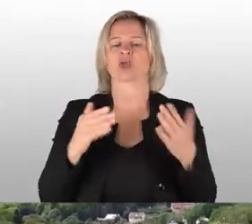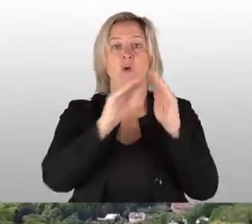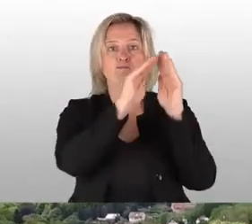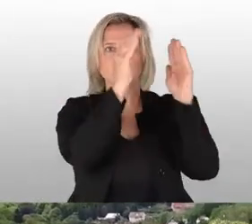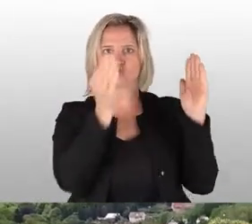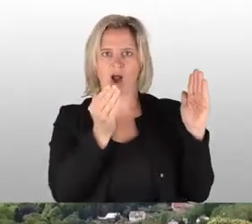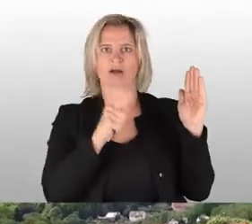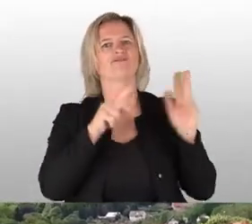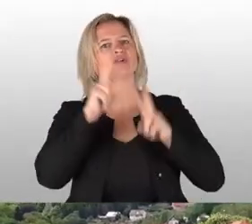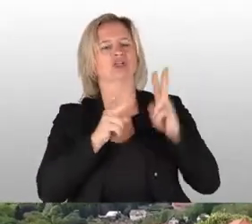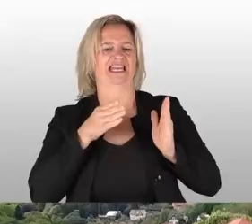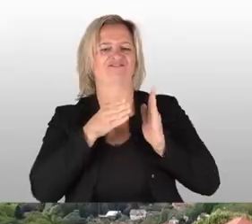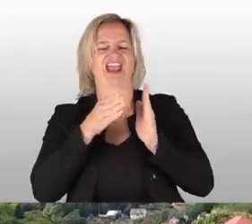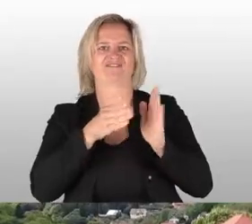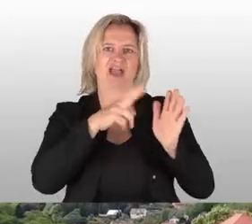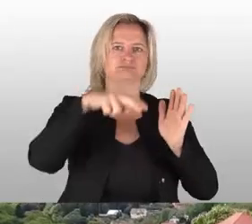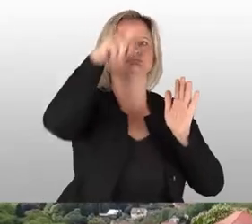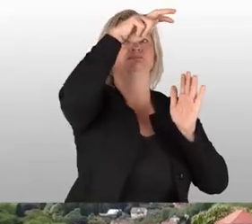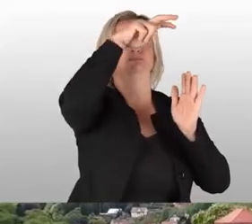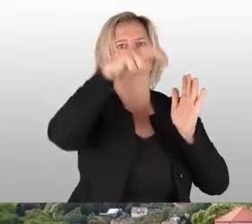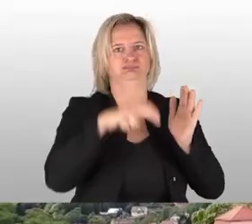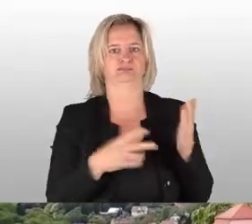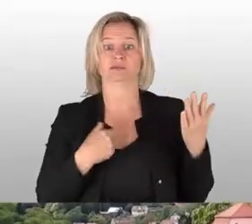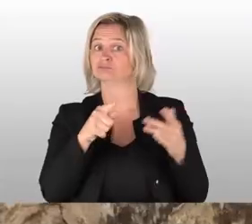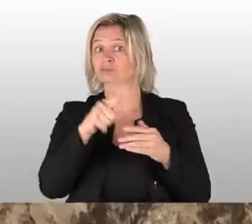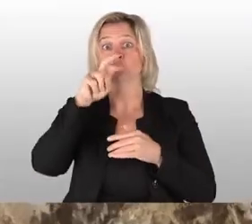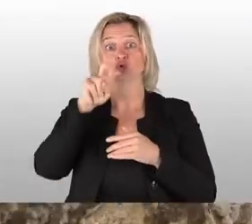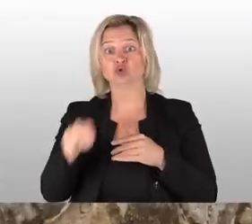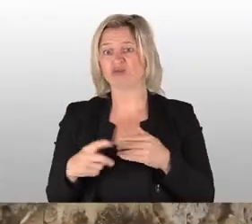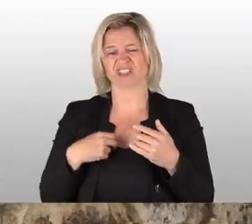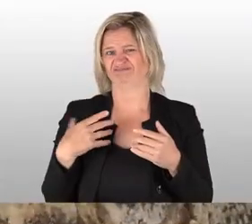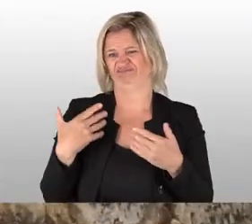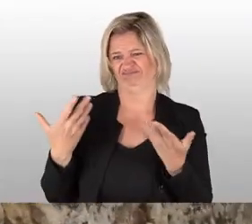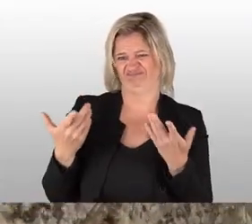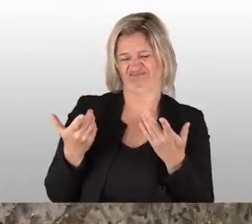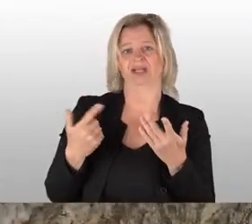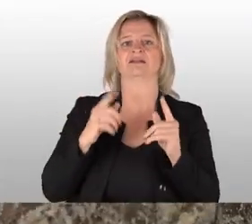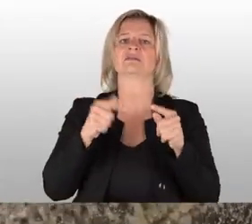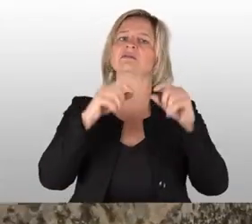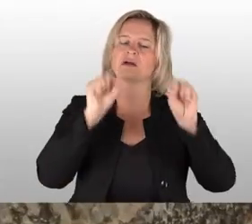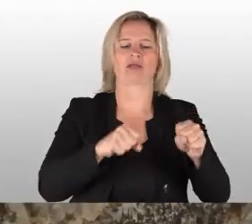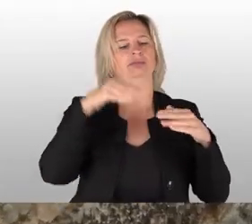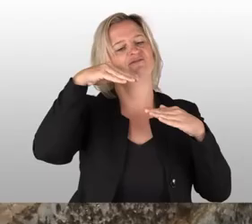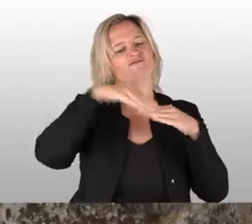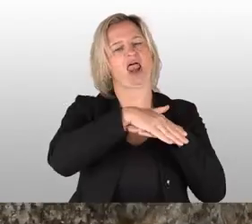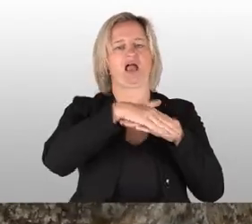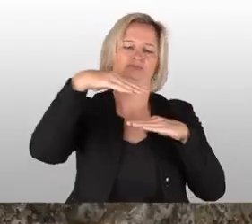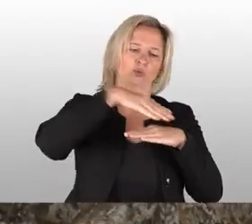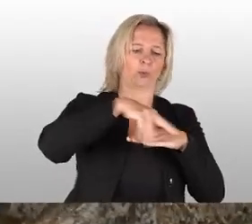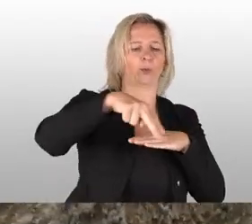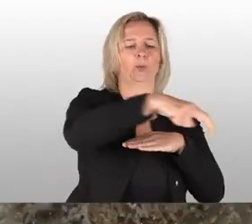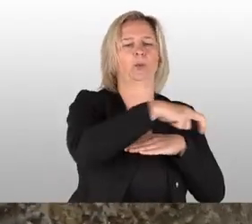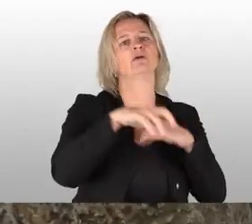zum Burgberg, beziehungsweise vom Burgberg runter in die Stadt. Wer keine Stufen mag, muss auch keine Stufen zwangsläufig laufen.